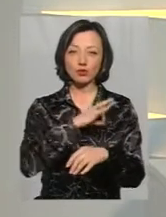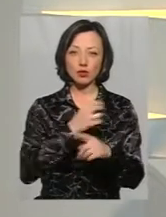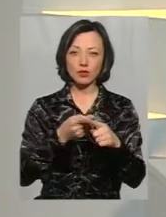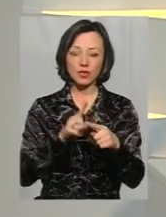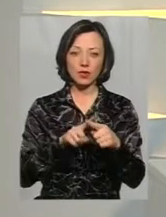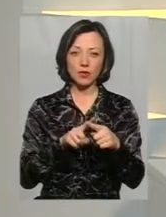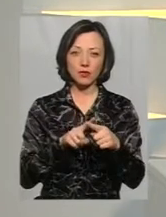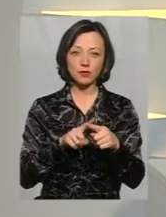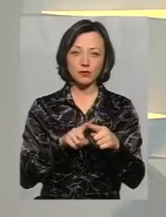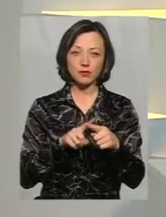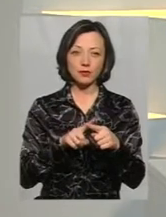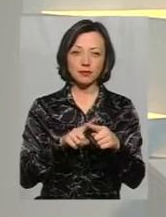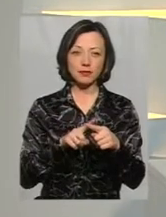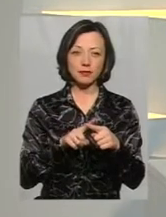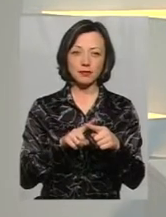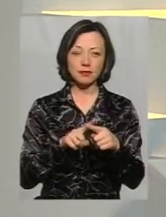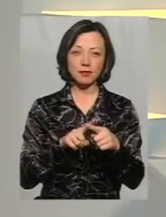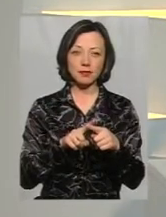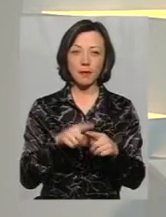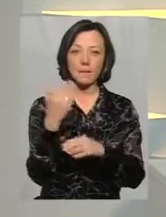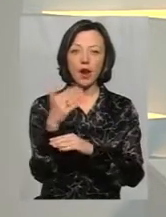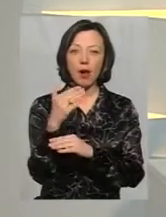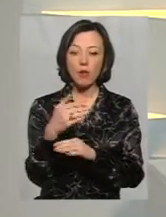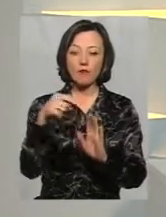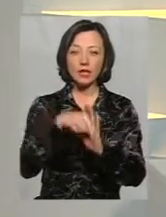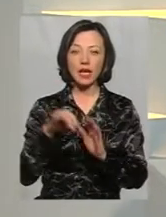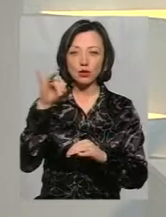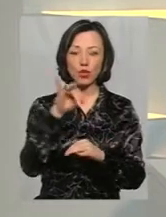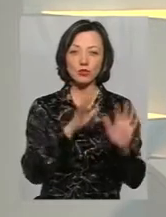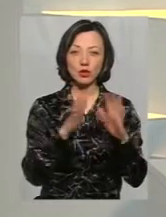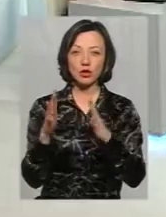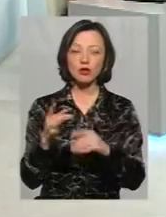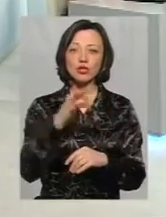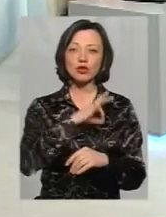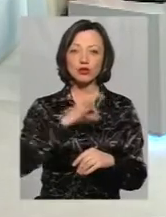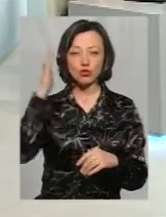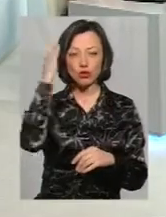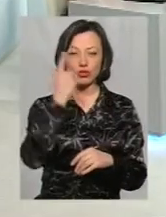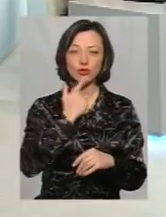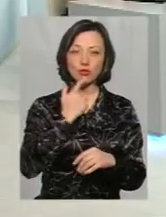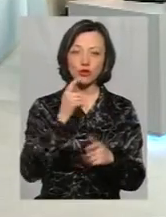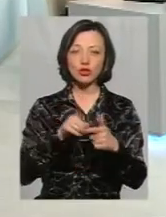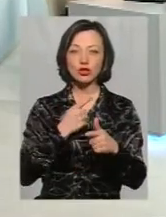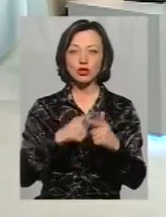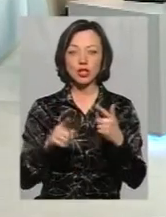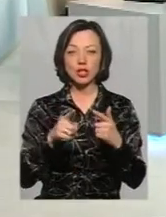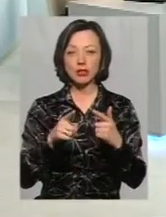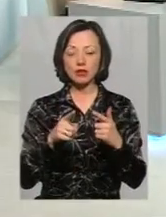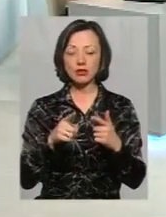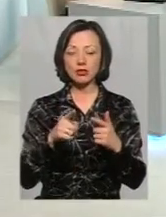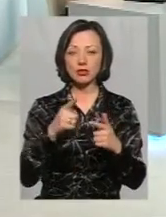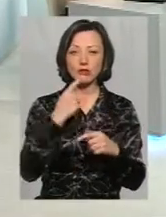контексті історичних подій? Щодо застосування чорно-червоного чи червоно-чорного прапорів,